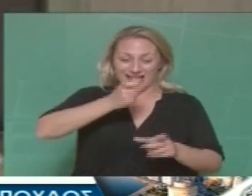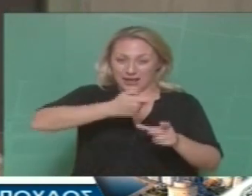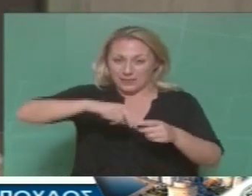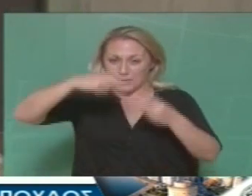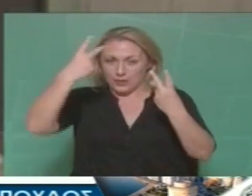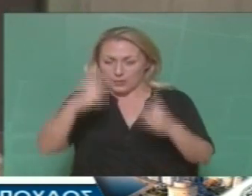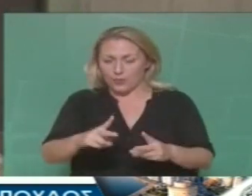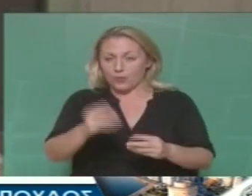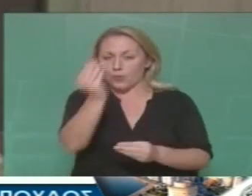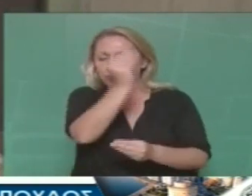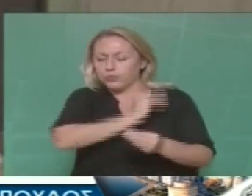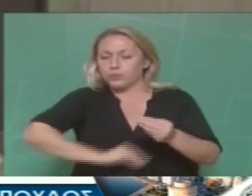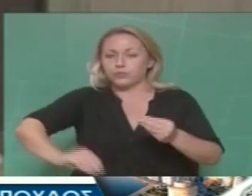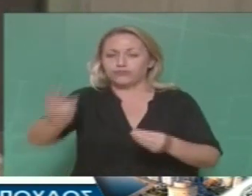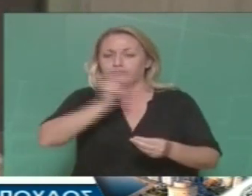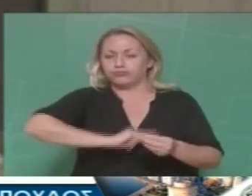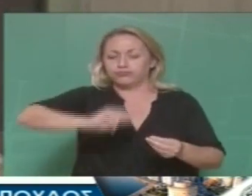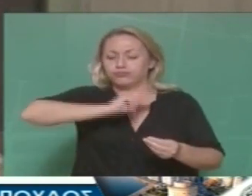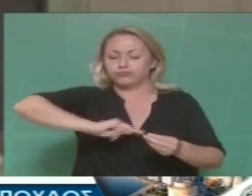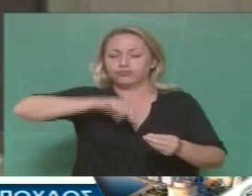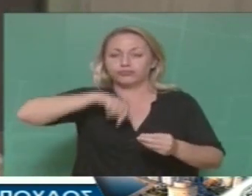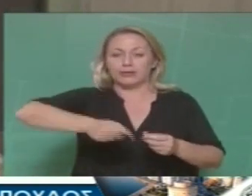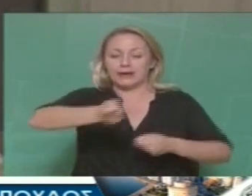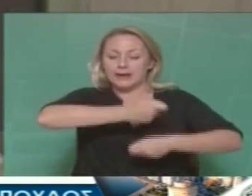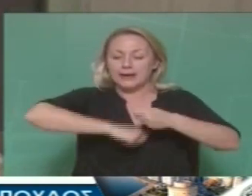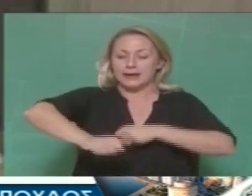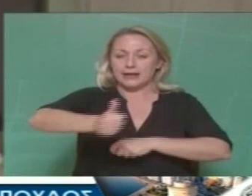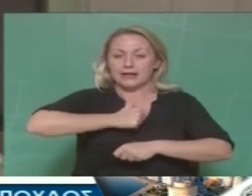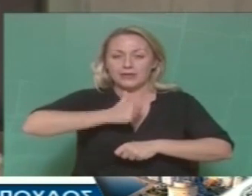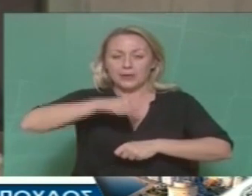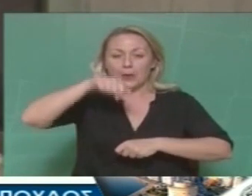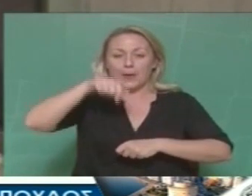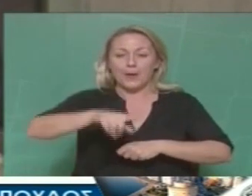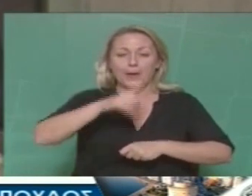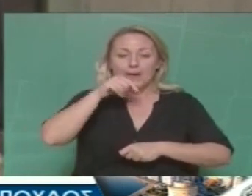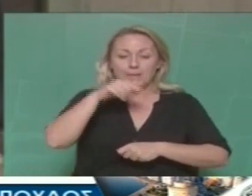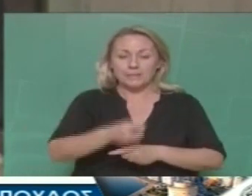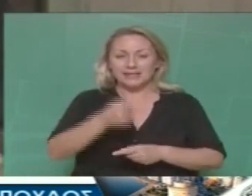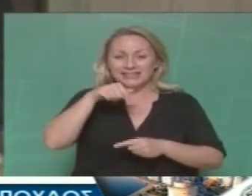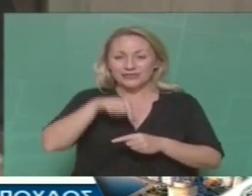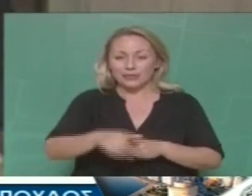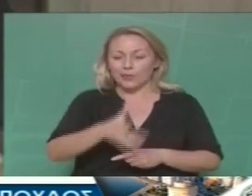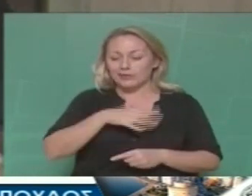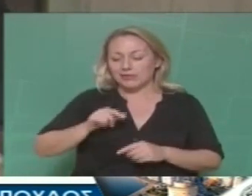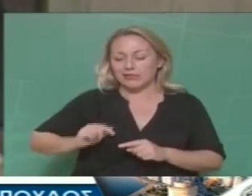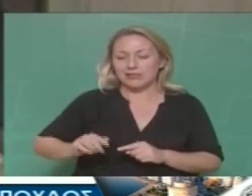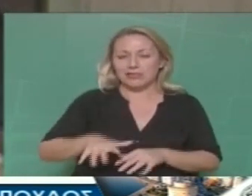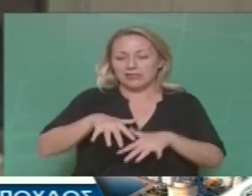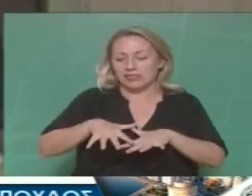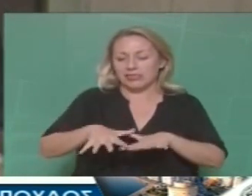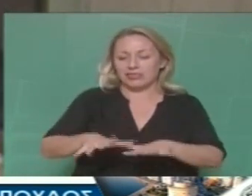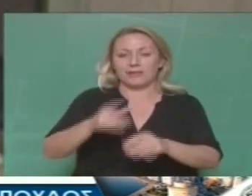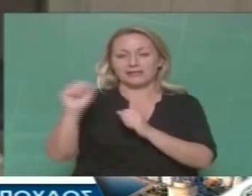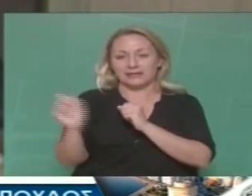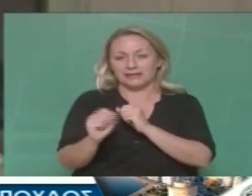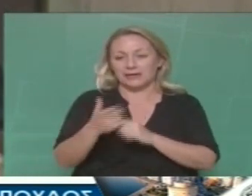κερδών, εργολάβων, ιδιωτών, μεγάλων επιχειρήσεων που λιμένονται με ιδιαίτερη έμφαση και ιδιαίτερων ενδιαφέρων, αυτά τα αντικείμενα, την